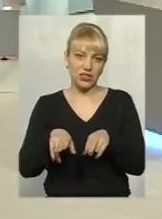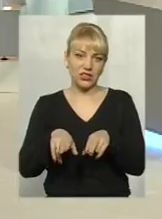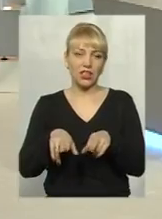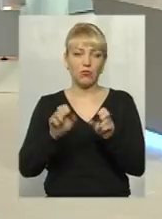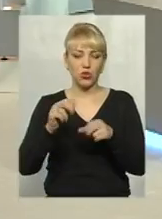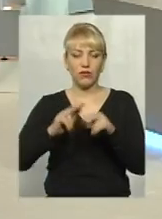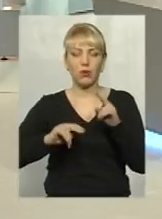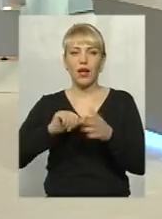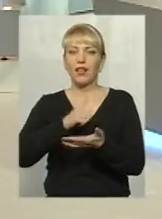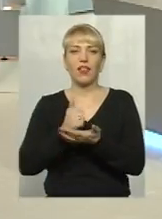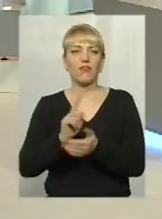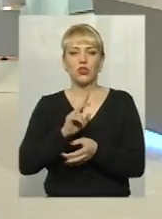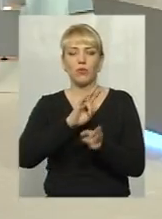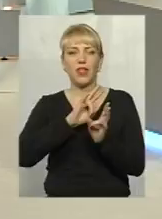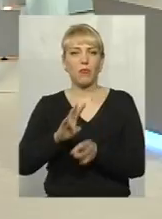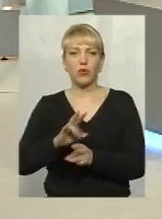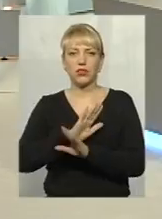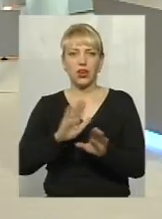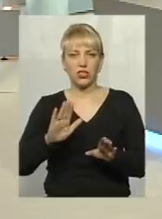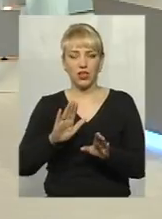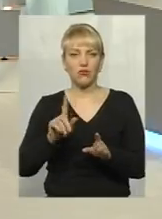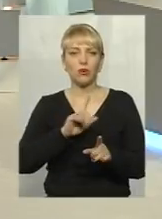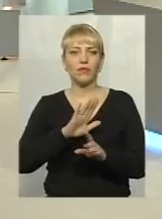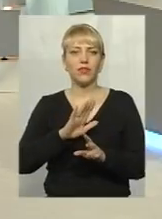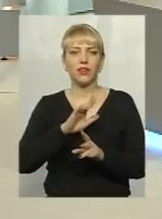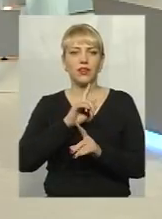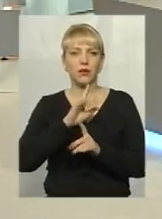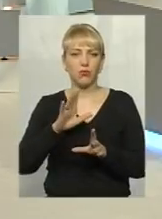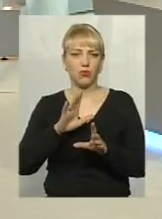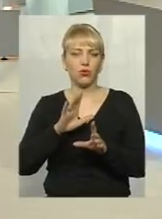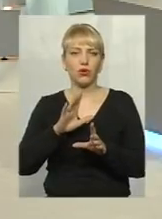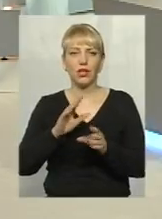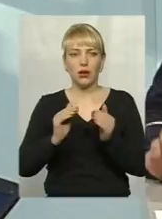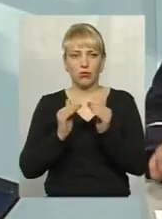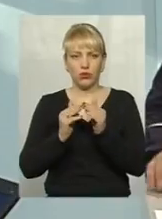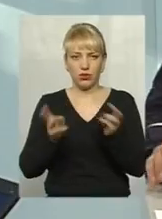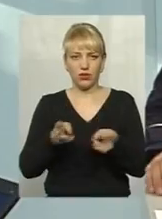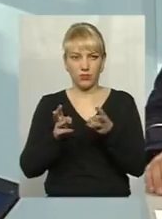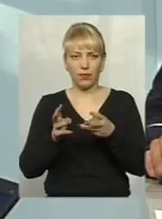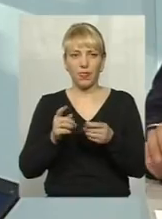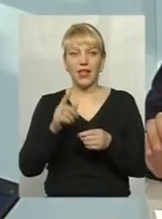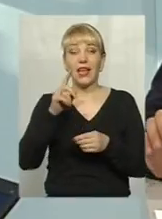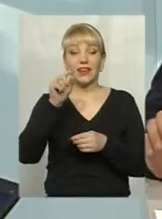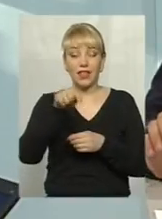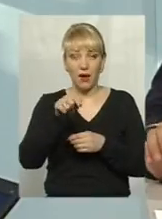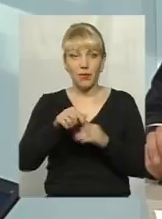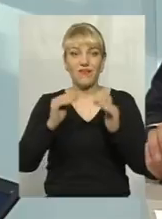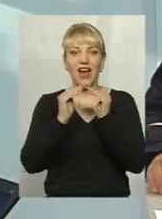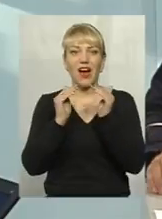головне, щоб не постраждав будинок і ніхто там не постраждав. Менше з тим, в тому гаражі ще зберігалися